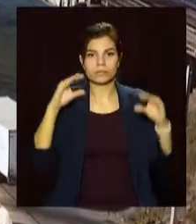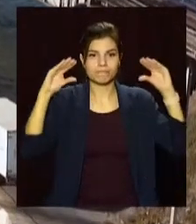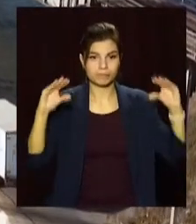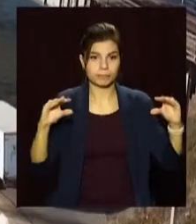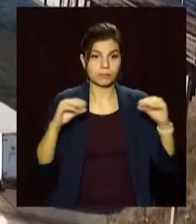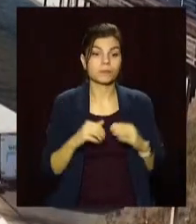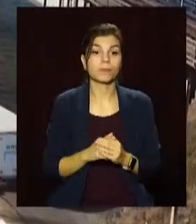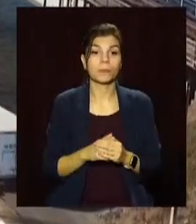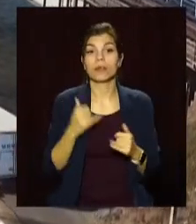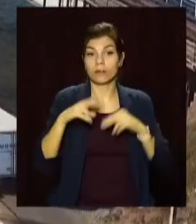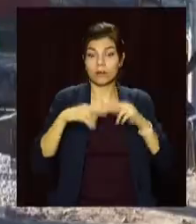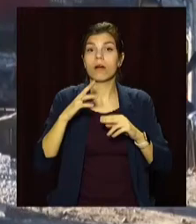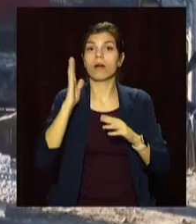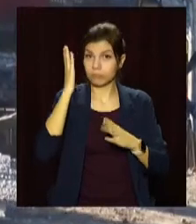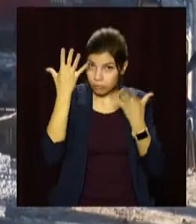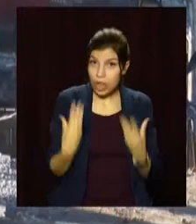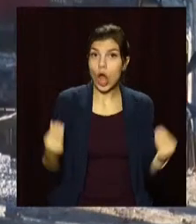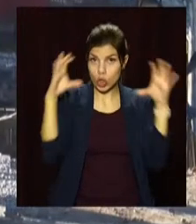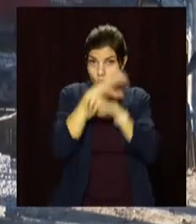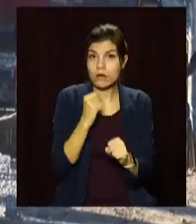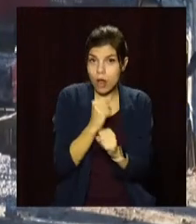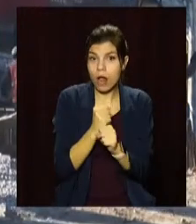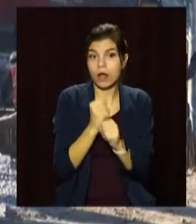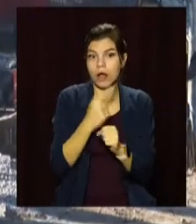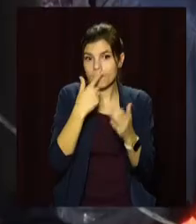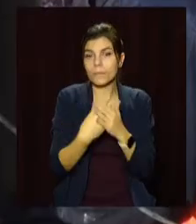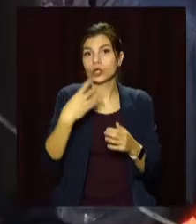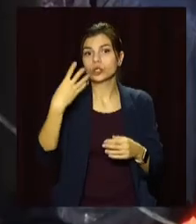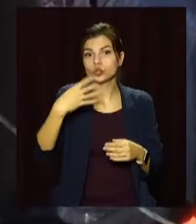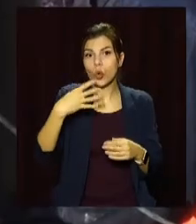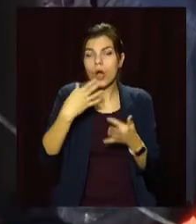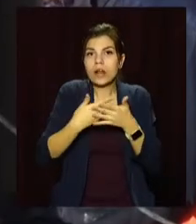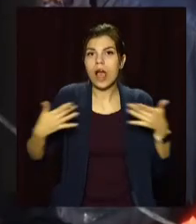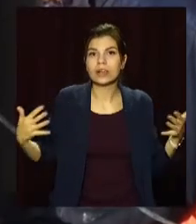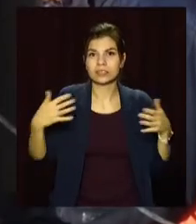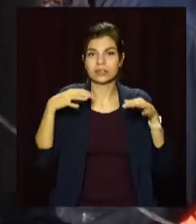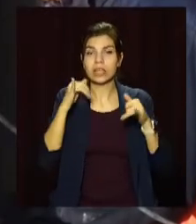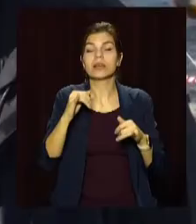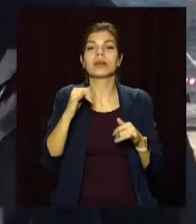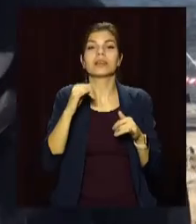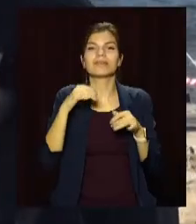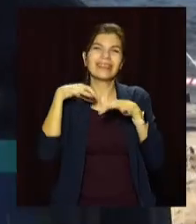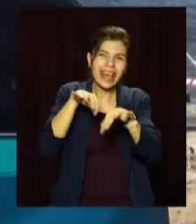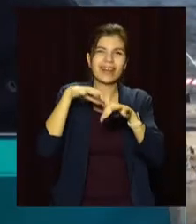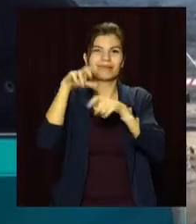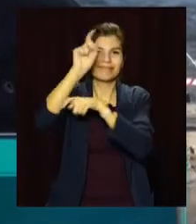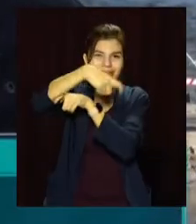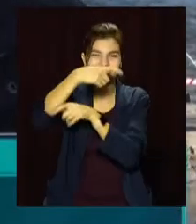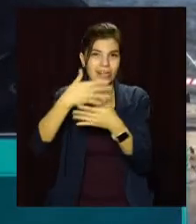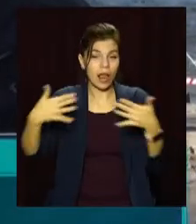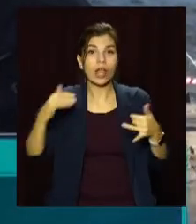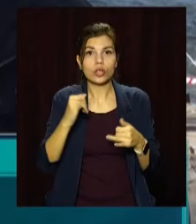Будівництво триває цілодобово. На об'єкті працюють майже 40 одиниць техніки та близько 100 працівників. Тут вистачує